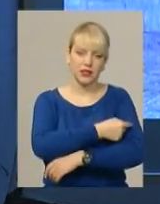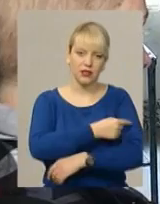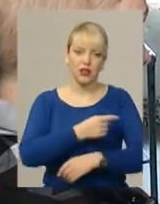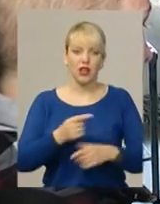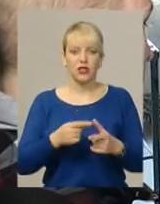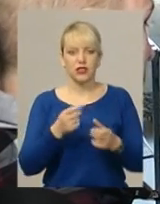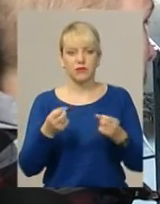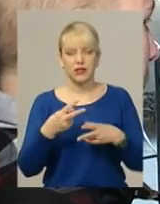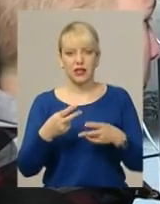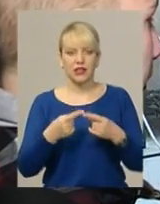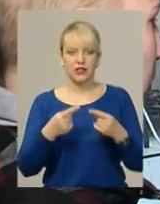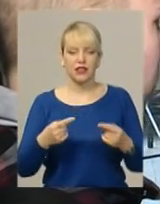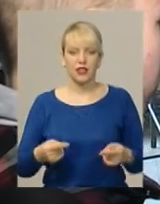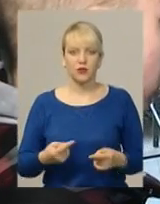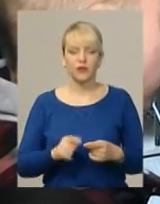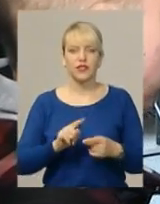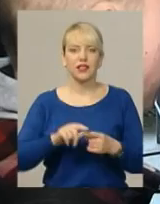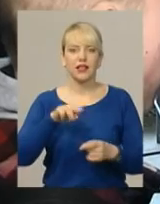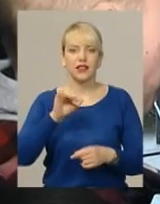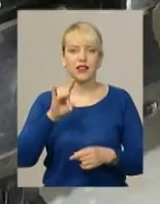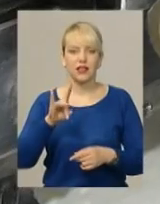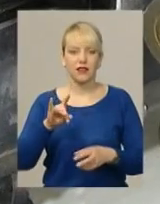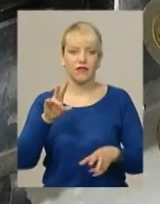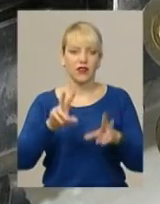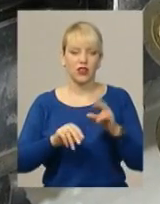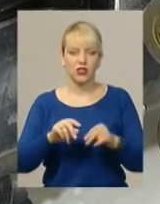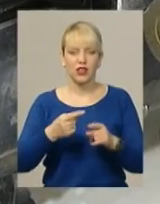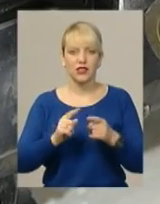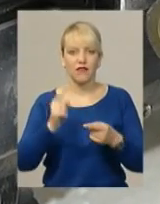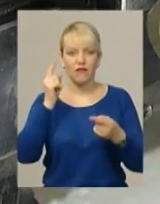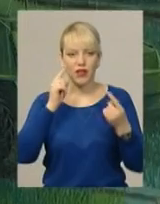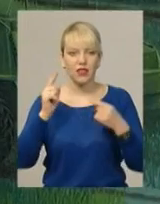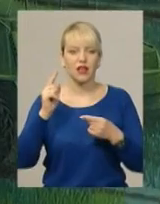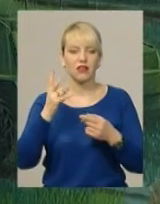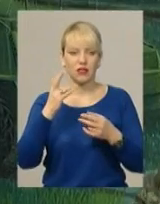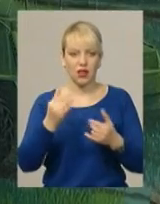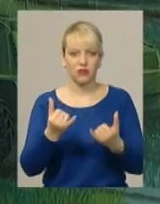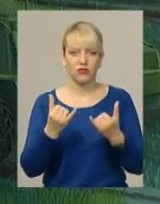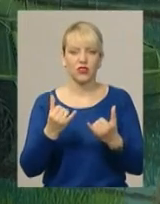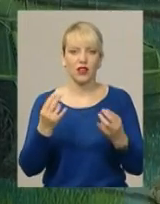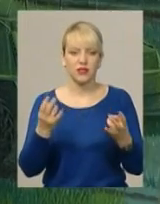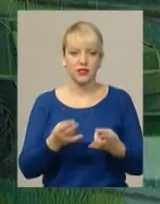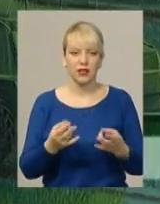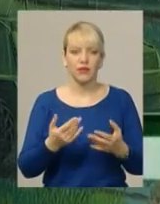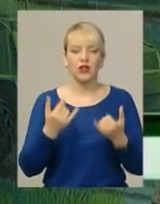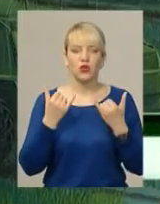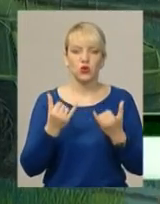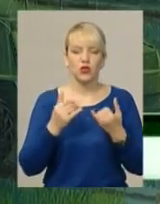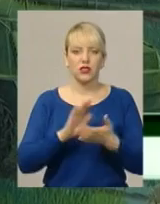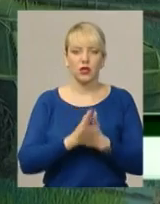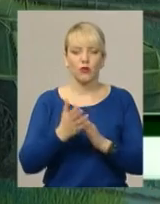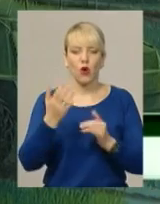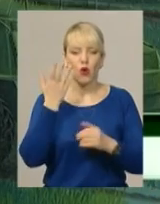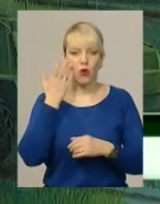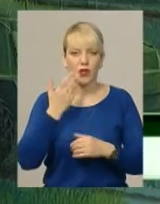засобів. Інтерактивний тир, вважає підполковник Олег Кустинський, винахід саме на часі. У сучасних умовах, коли у нас дійсно на даний